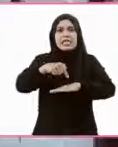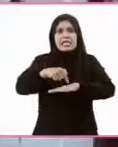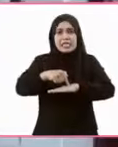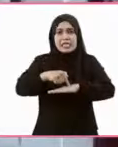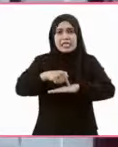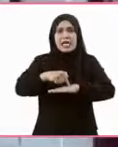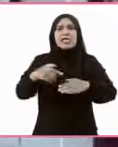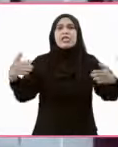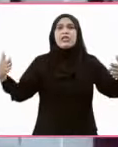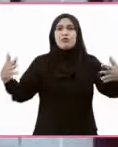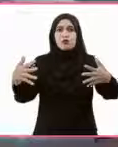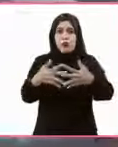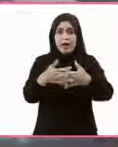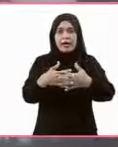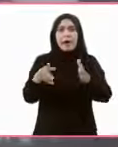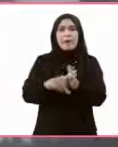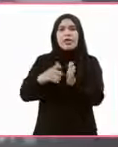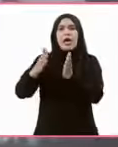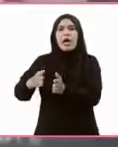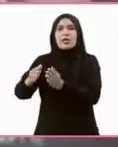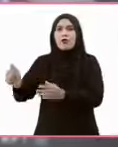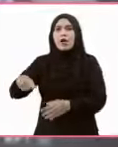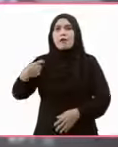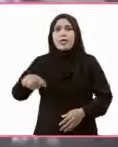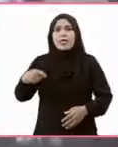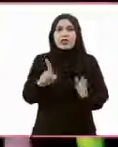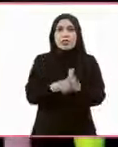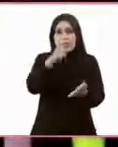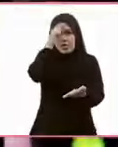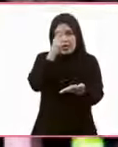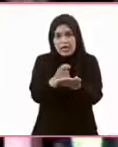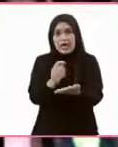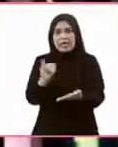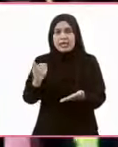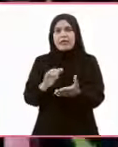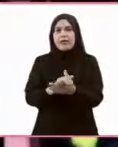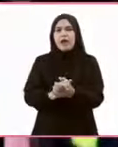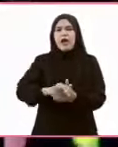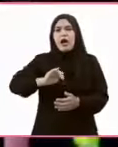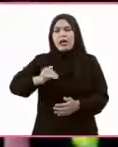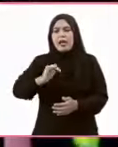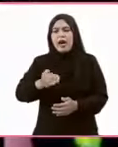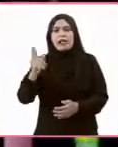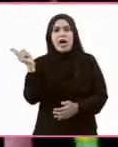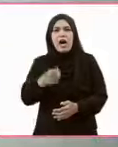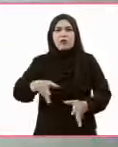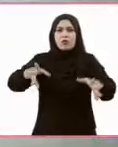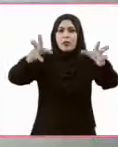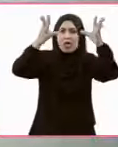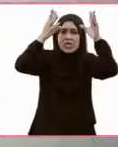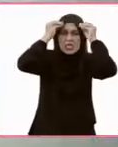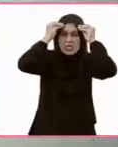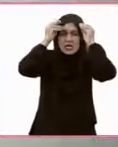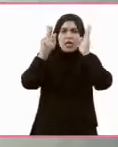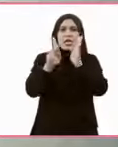sesuai dengan peraturan Kementerian Perlidikan dan Kebudayaan Yang harus kita taati Anak-anak